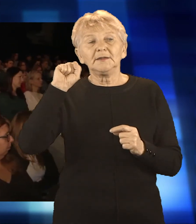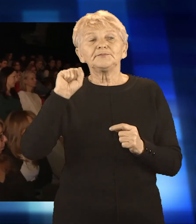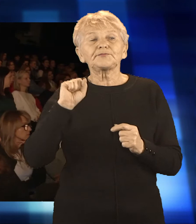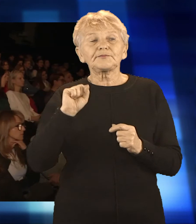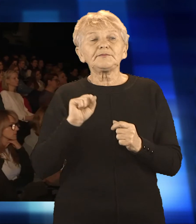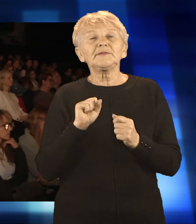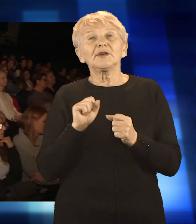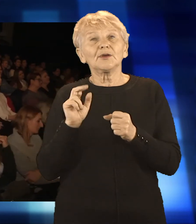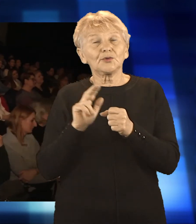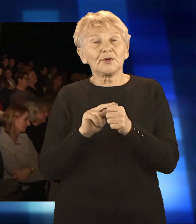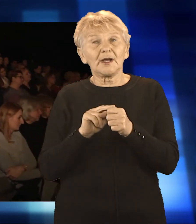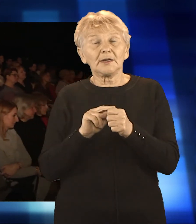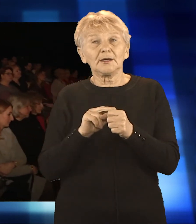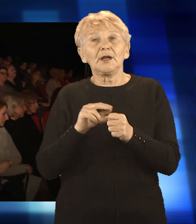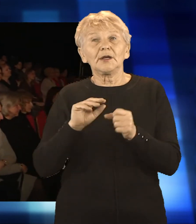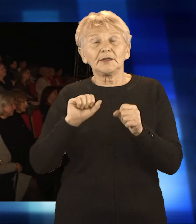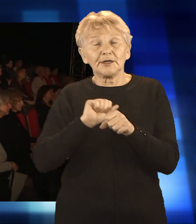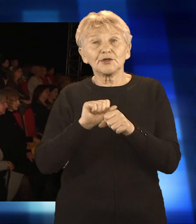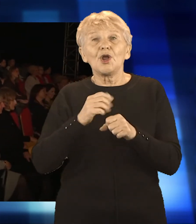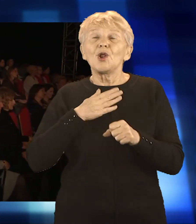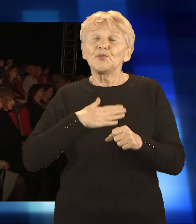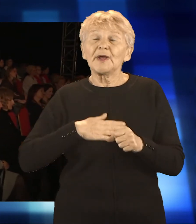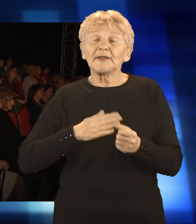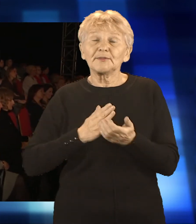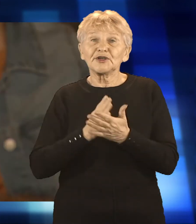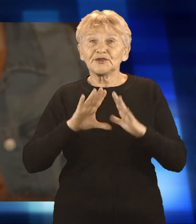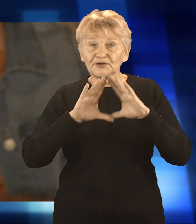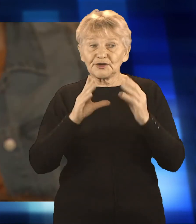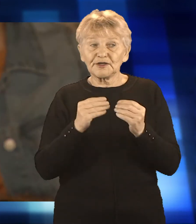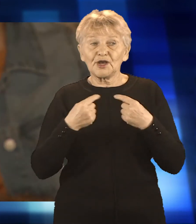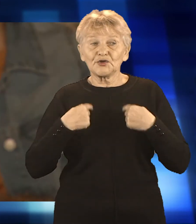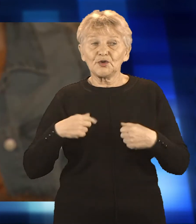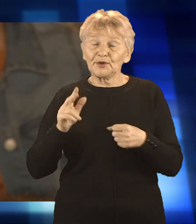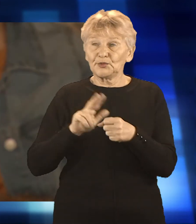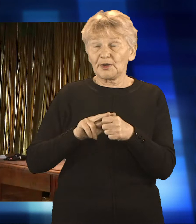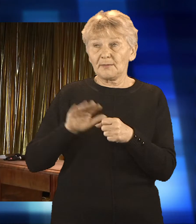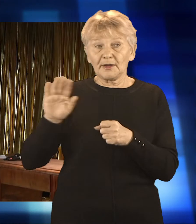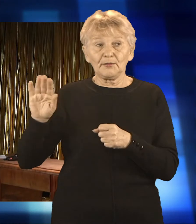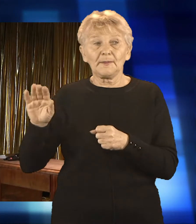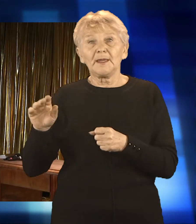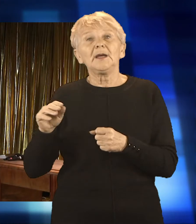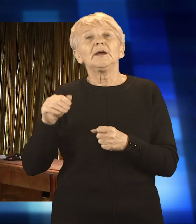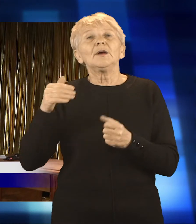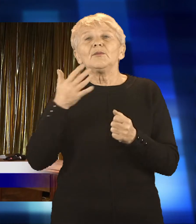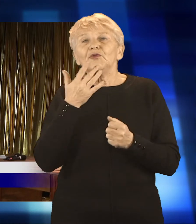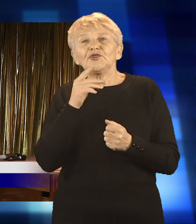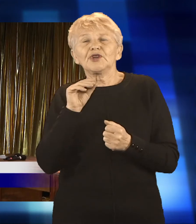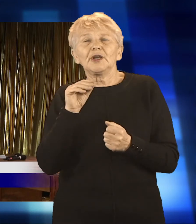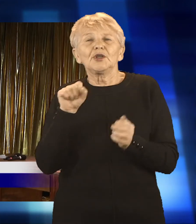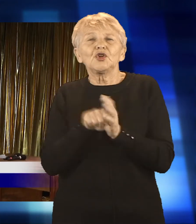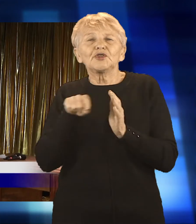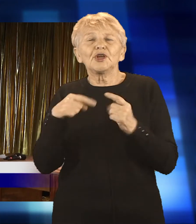autyzmu. Jej zdaniem kluczem do porozumienia z uczniem jest wyrażanie krótkich, zwięzłych poleceń. Siadaj, zeszyt,